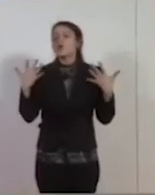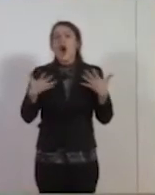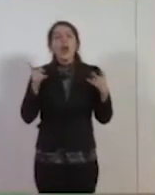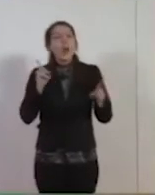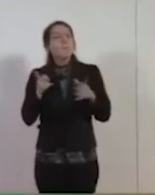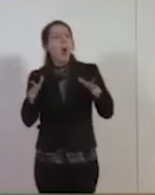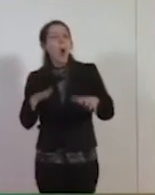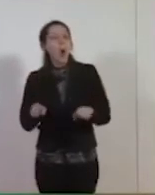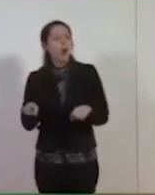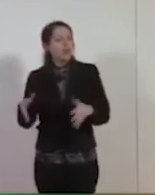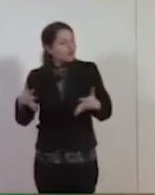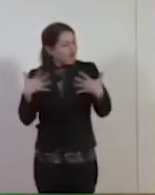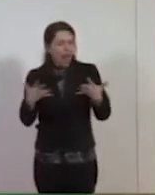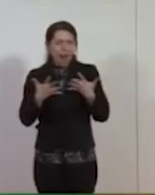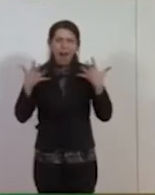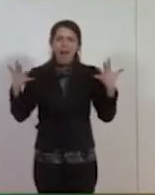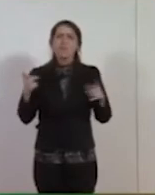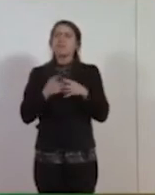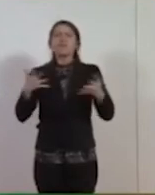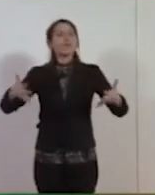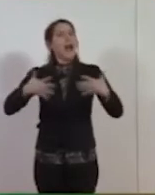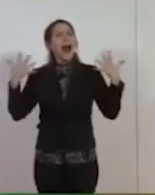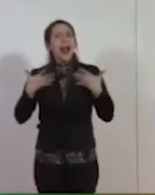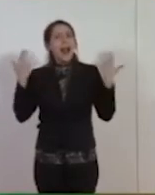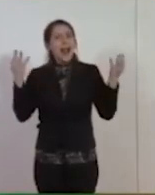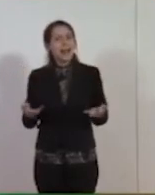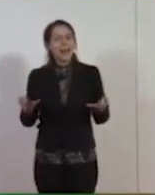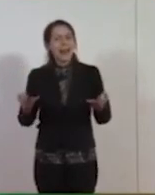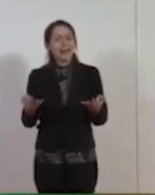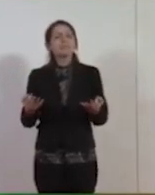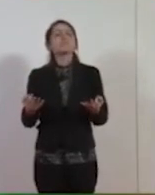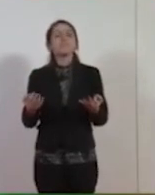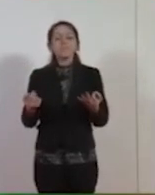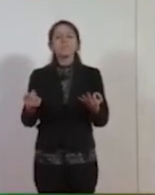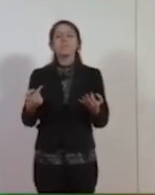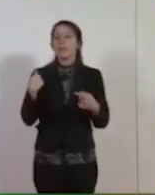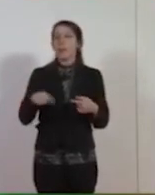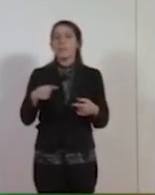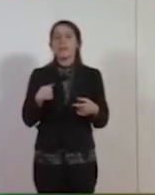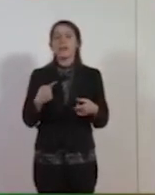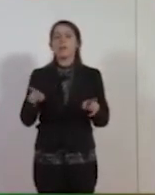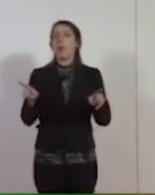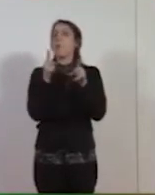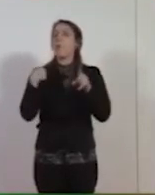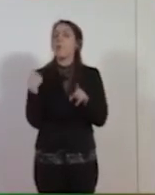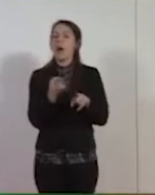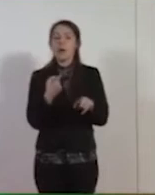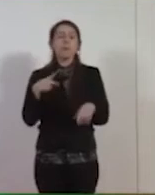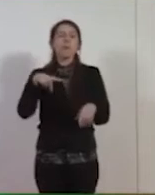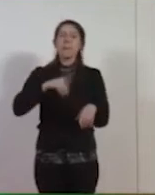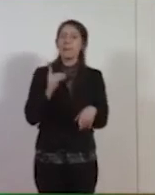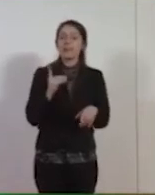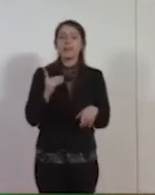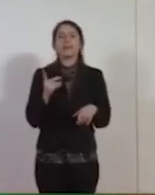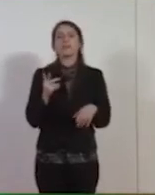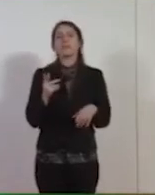grande gioia e con grande allegria. Allora, noi dobbiamo ripartire. È stata una delle caratteristiche del Partito Democratico,